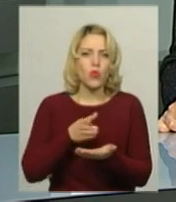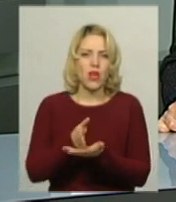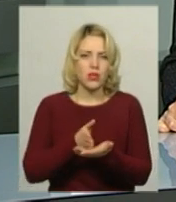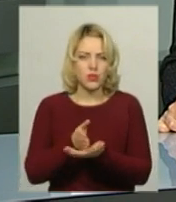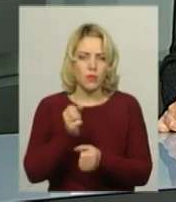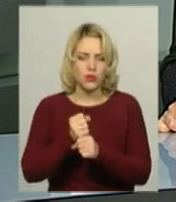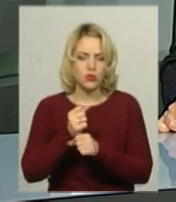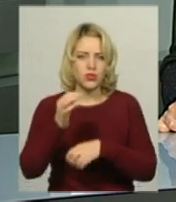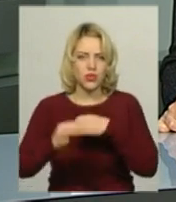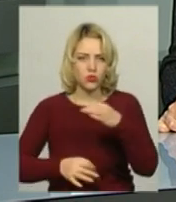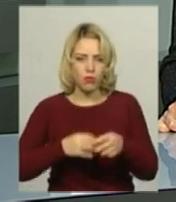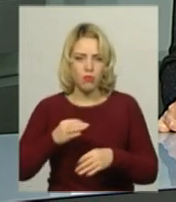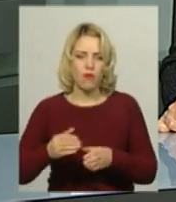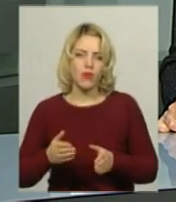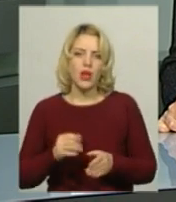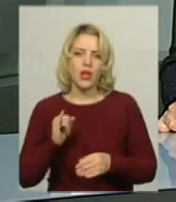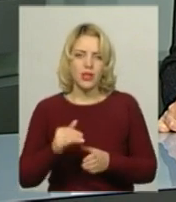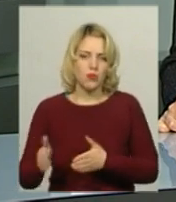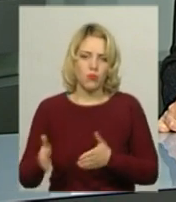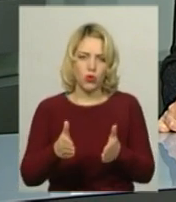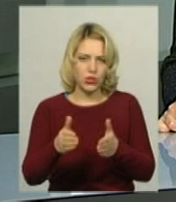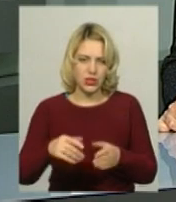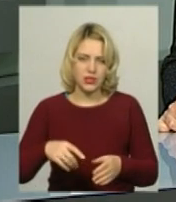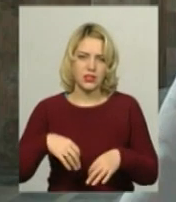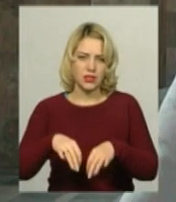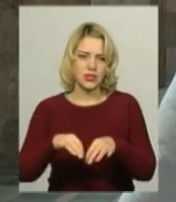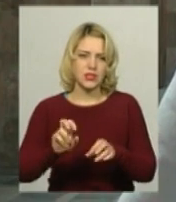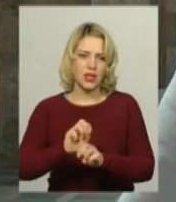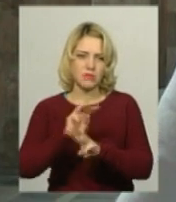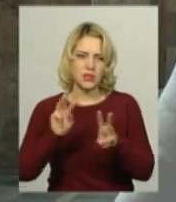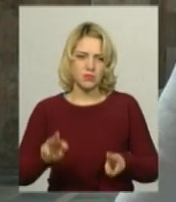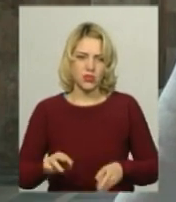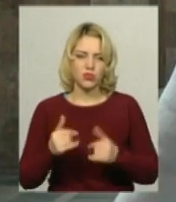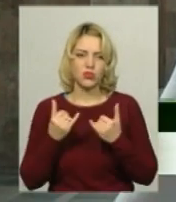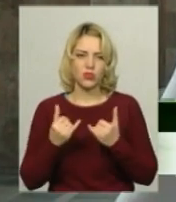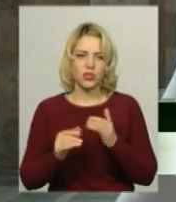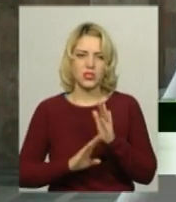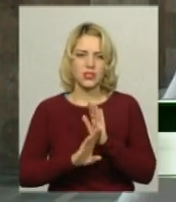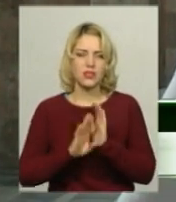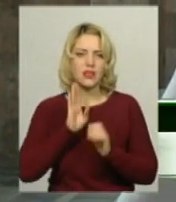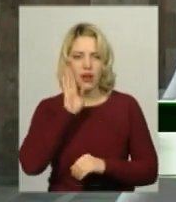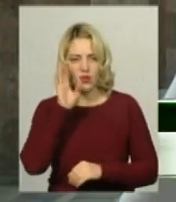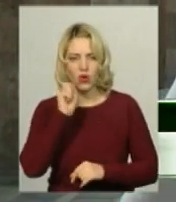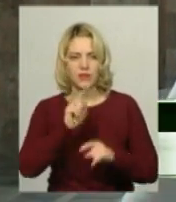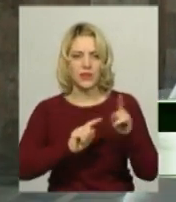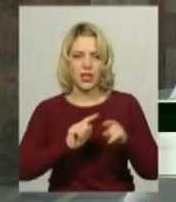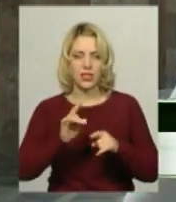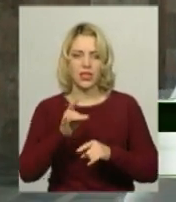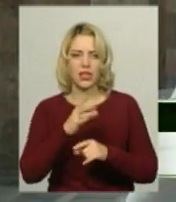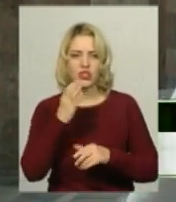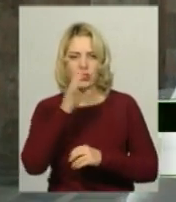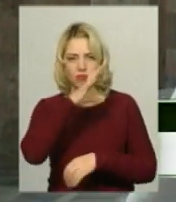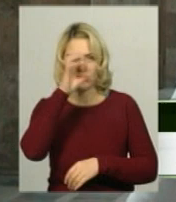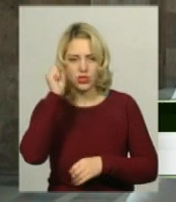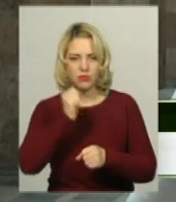цілодобово. Проїзд на дорогах області забезпечено. Сьогодні з самого ранку, а в деяких районах ще й з